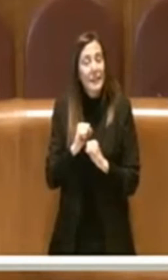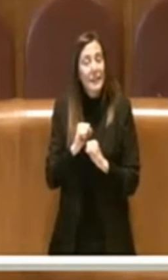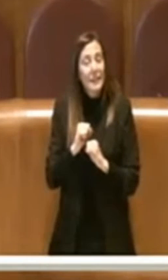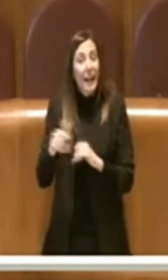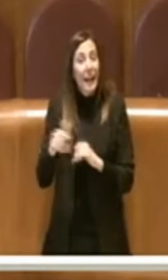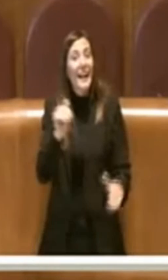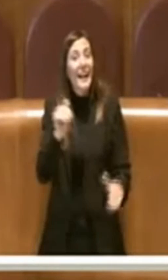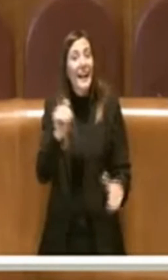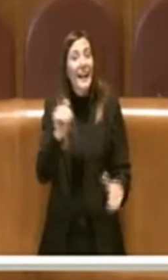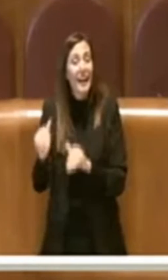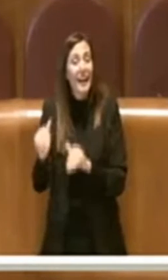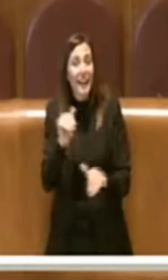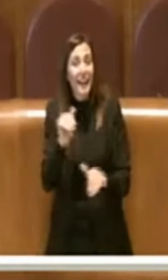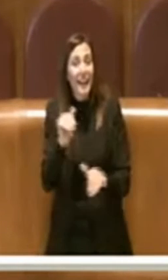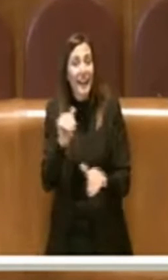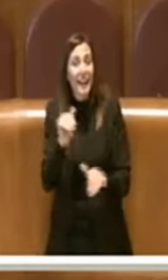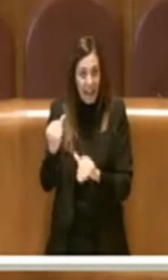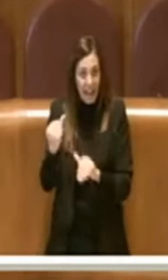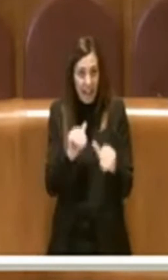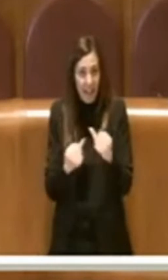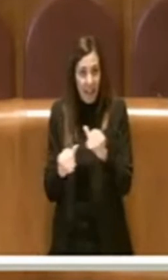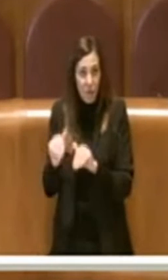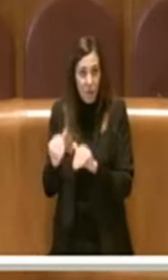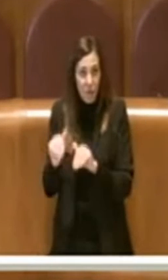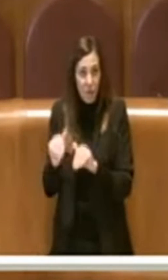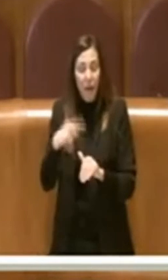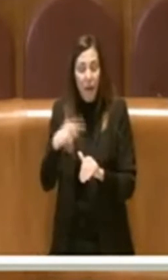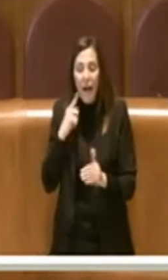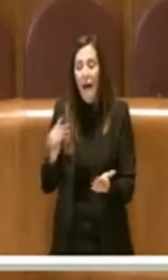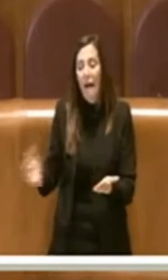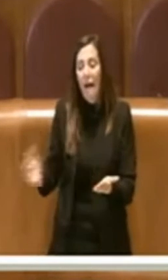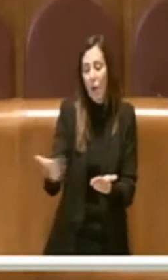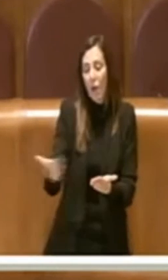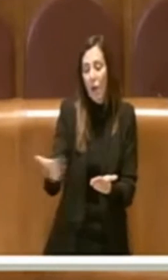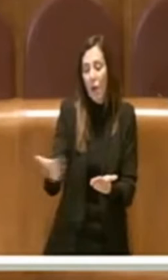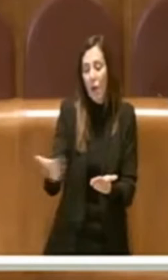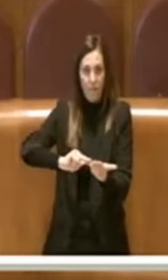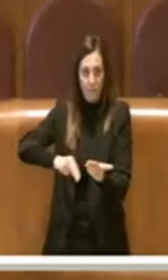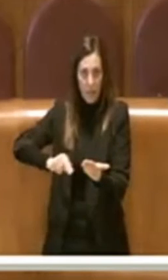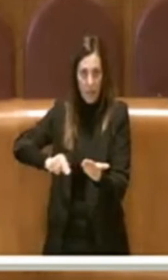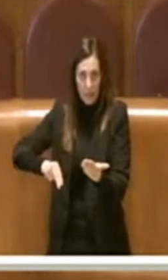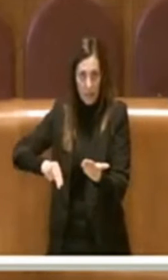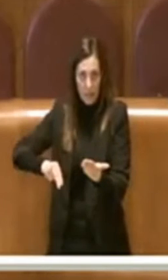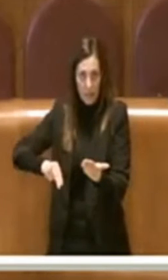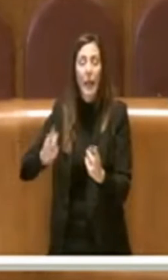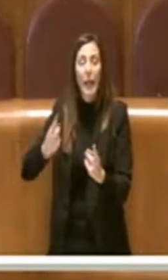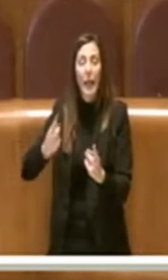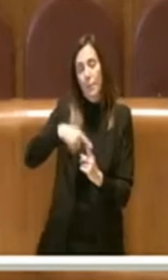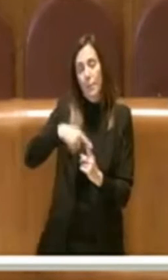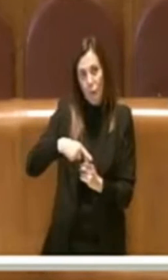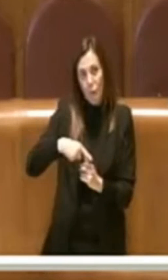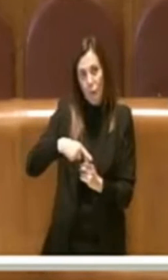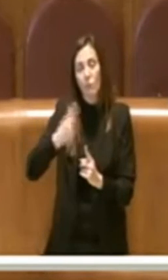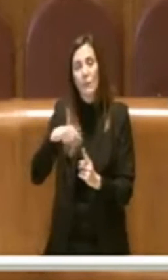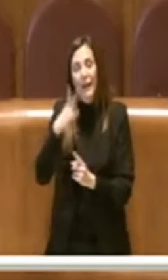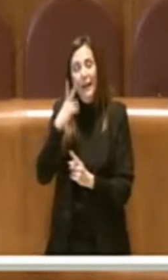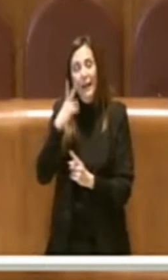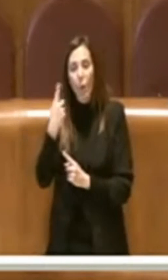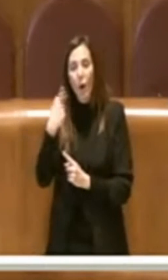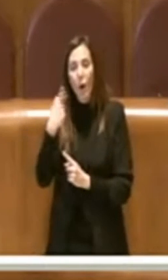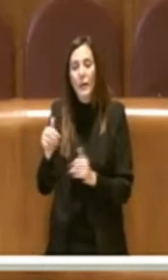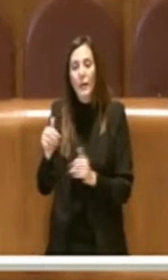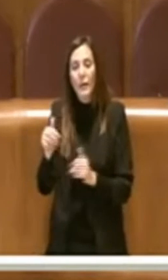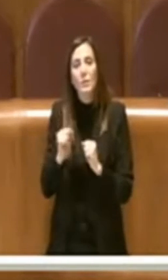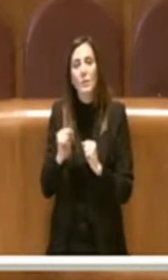referendum sia per quanto riguarda la raccolta delle firme sia per quanto riguarda la possibilità del